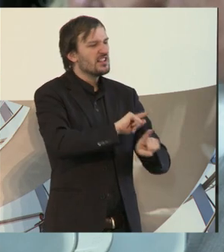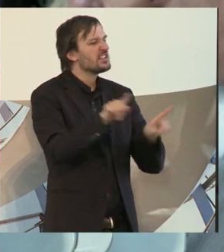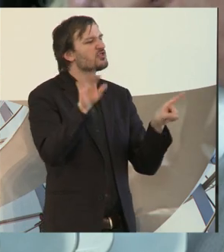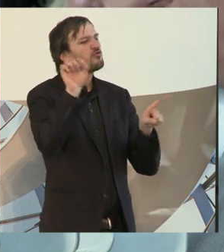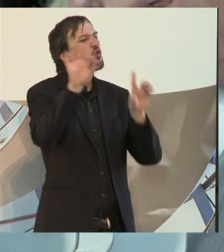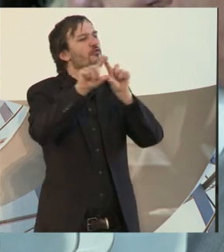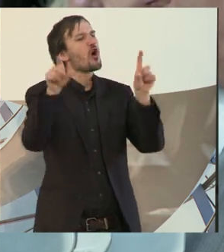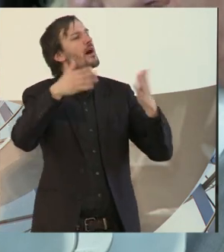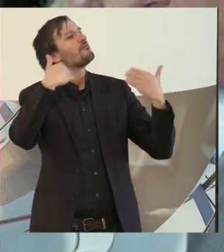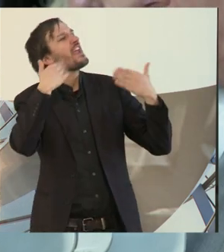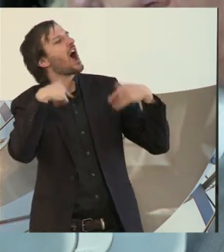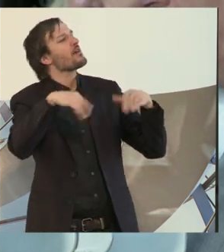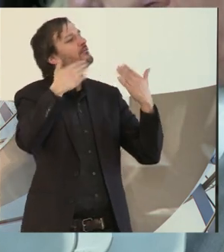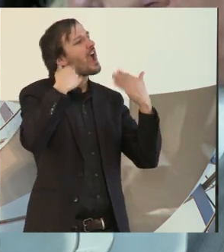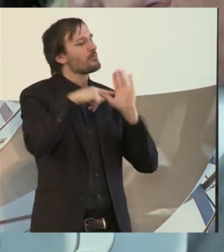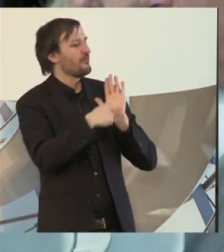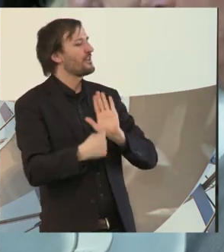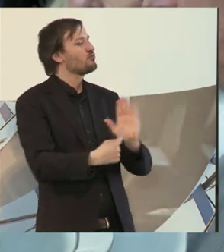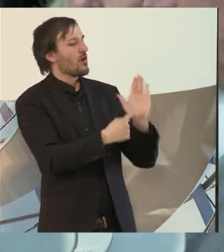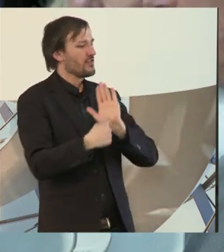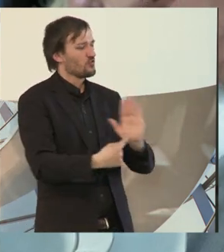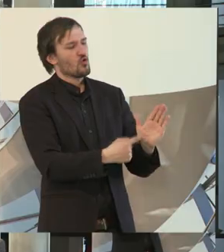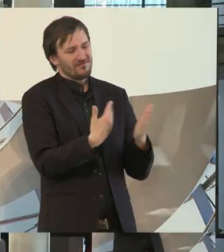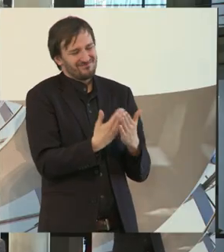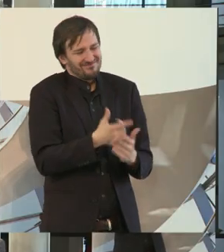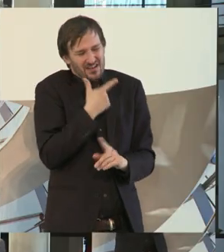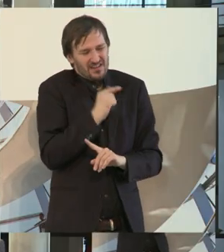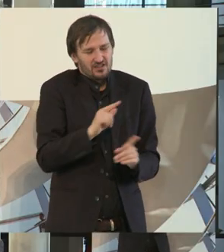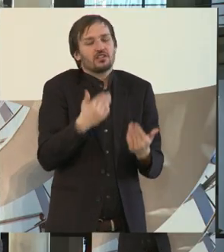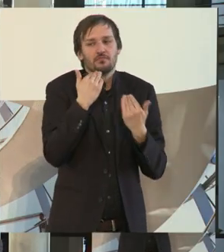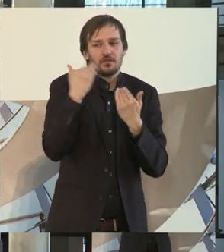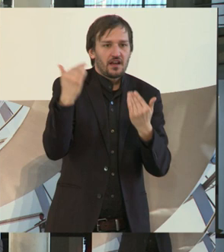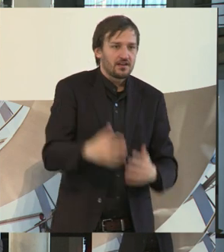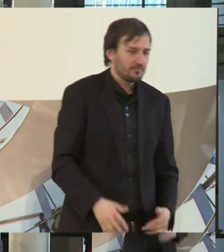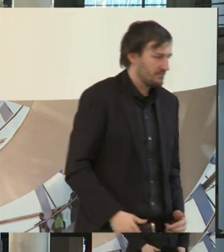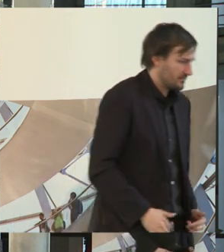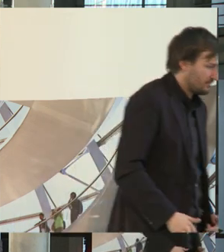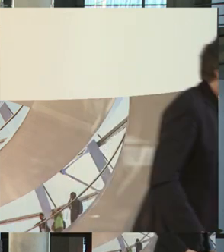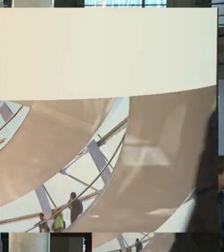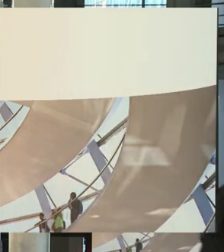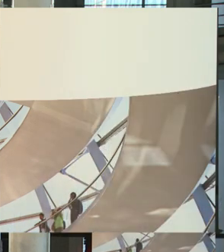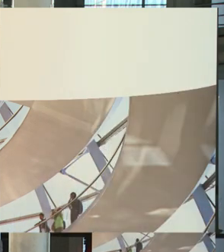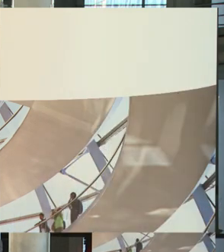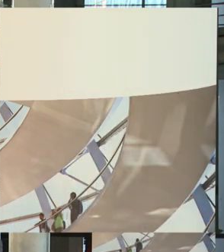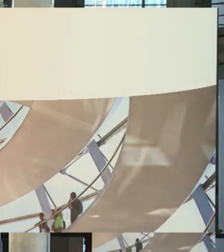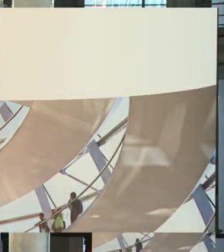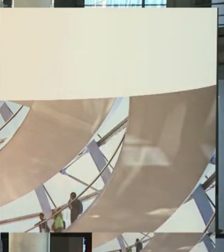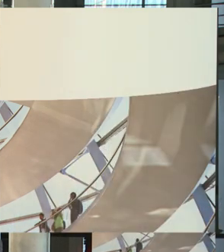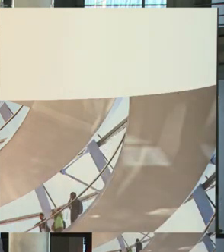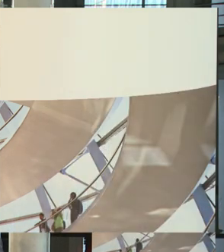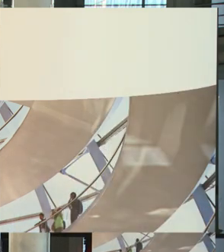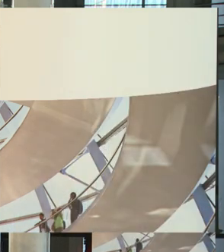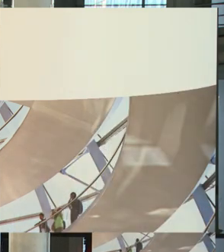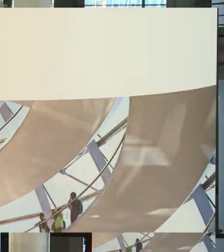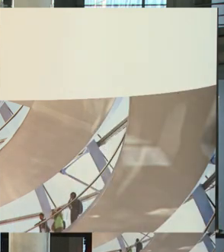Unternehmens darstellen, was uns anstellt. Dankeschön. Vielen Dank. Erstmal ganz kurz